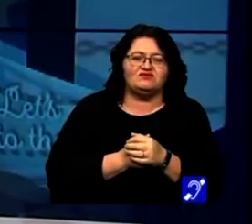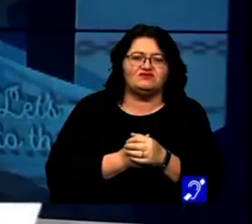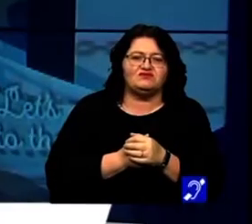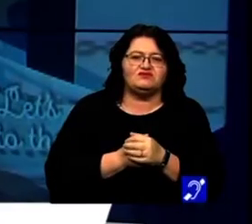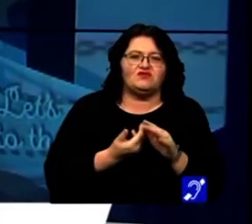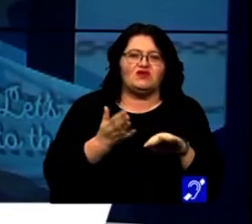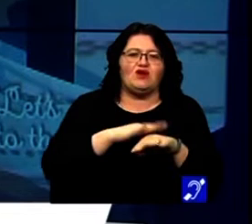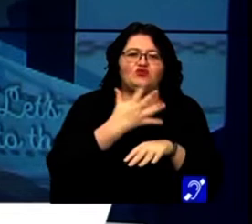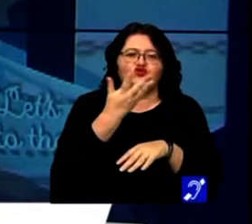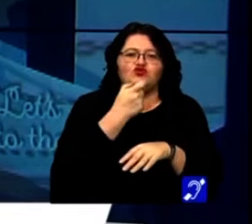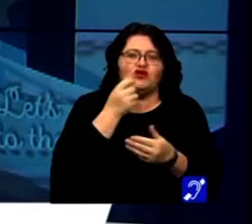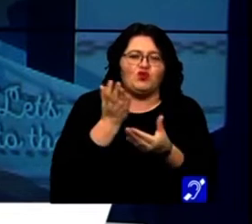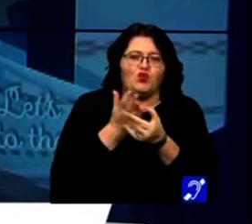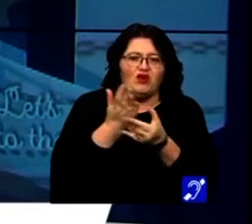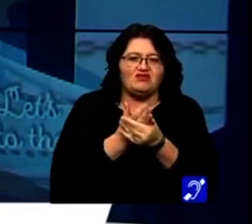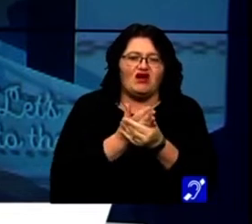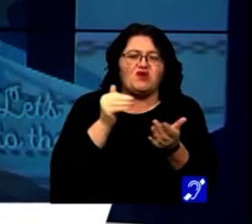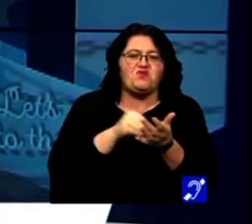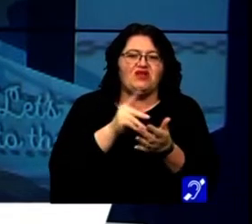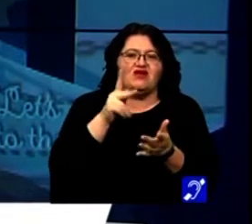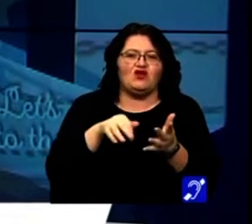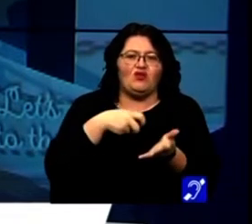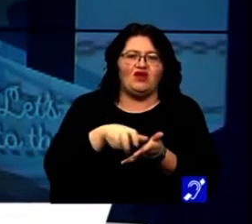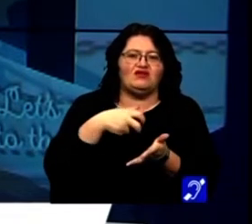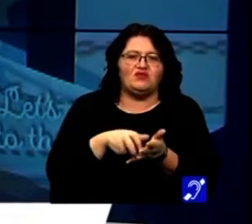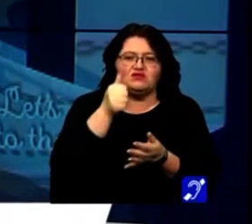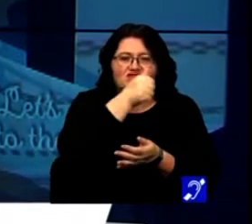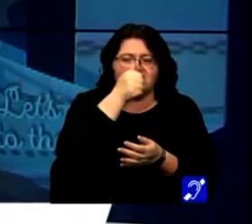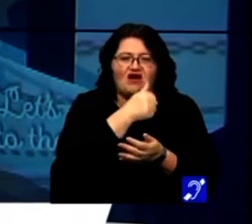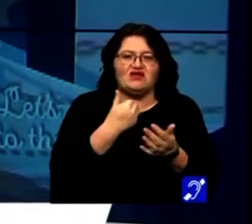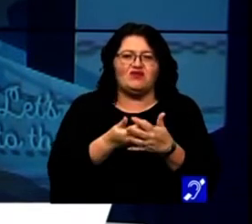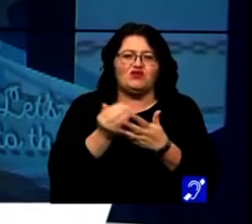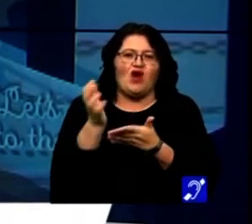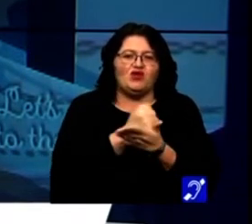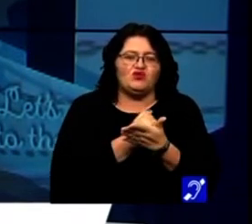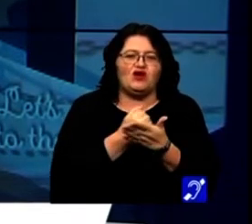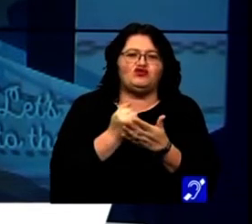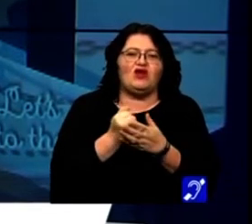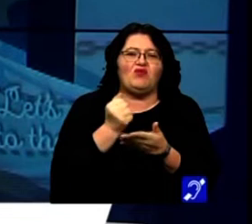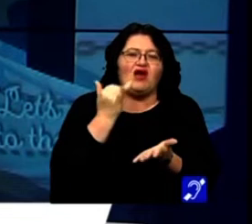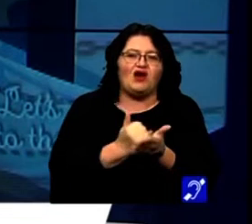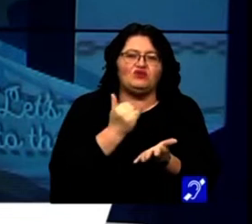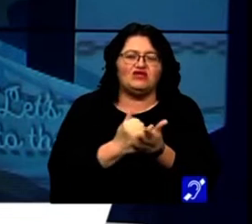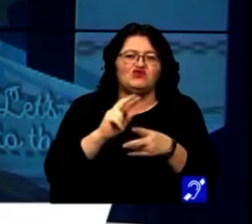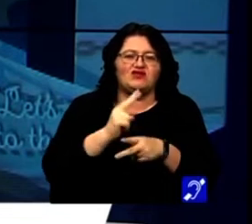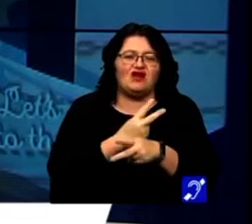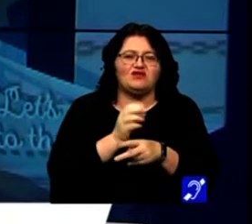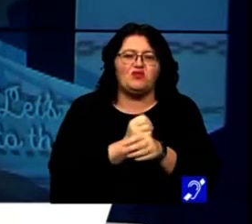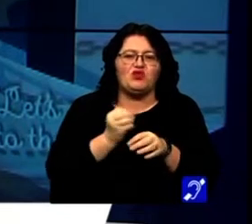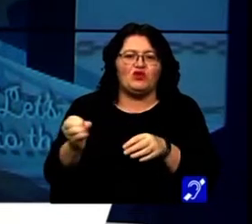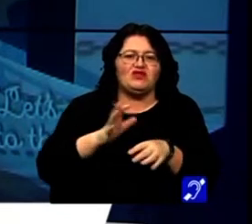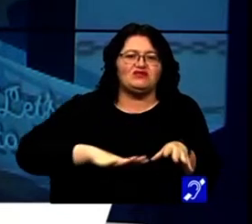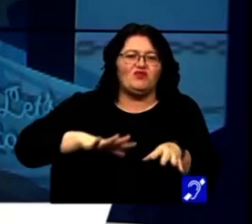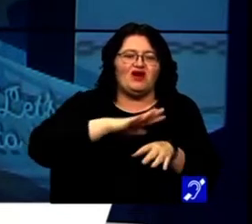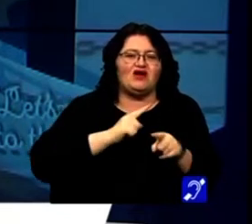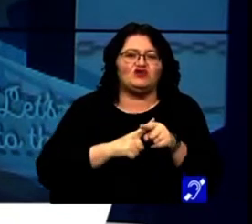Peste 5 ani de documentare și mii de kilometri parcurs prin sate cu scopul de a aduna cele mai autentice tradiții ale minorităților din